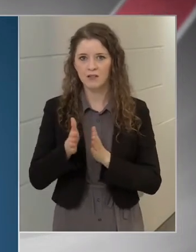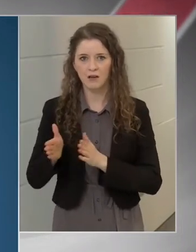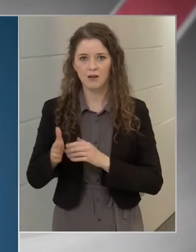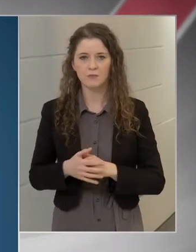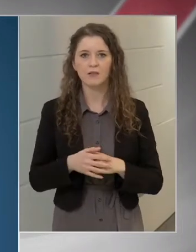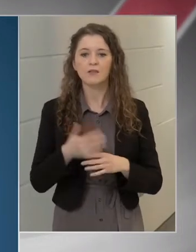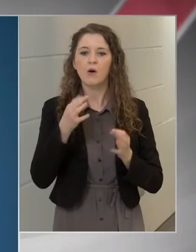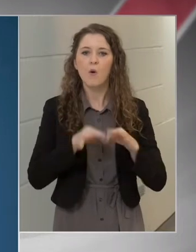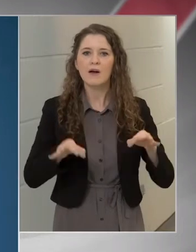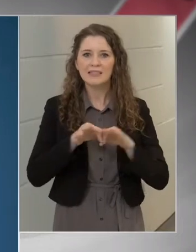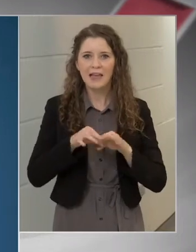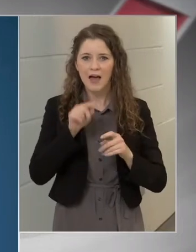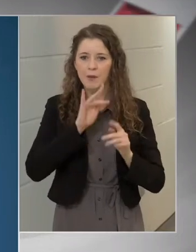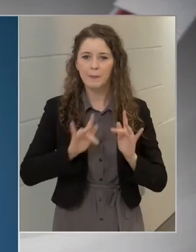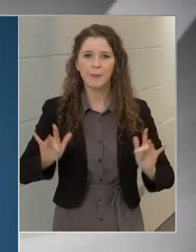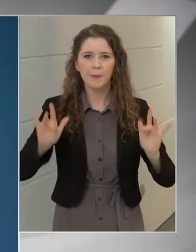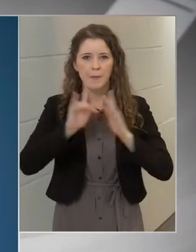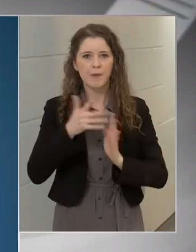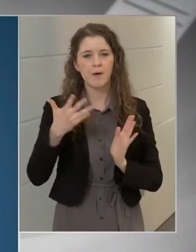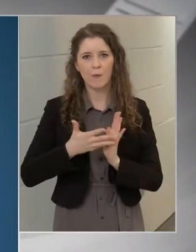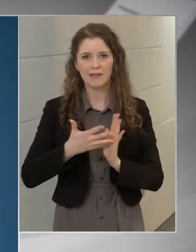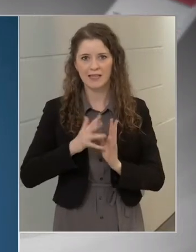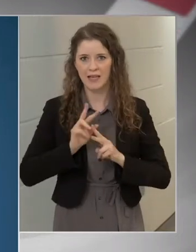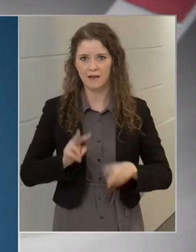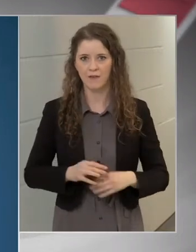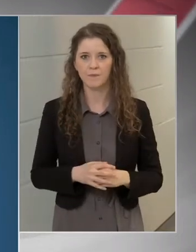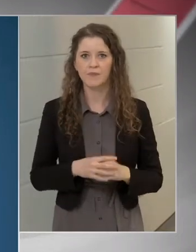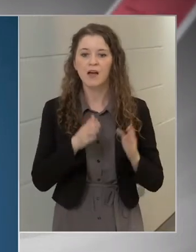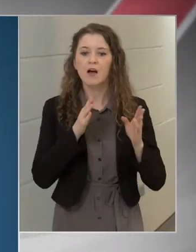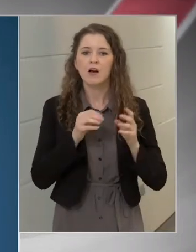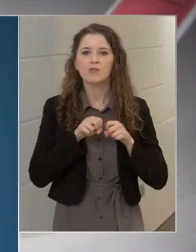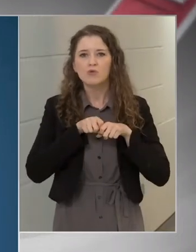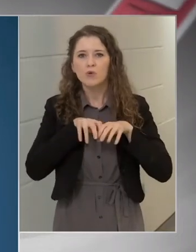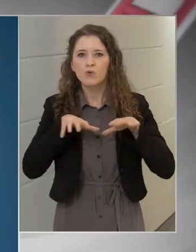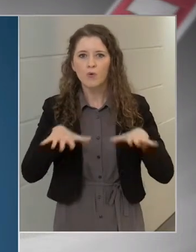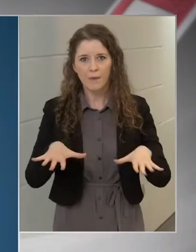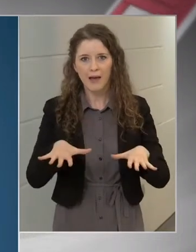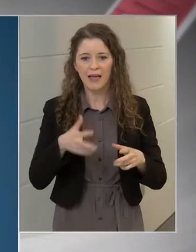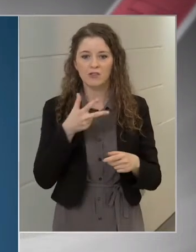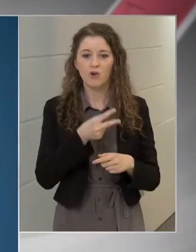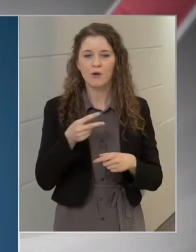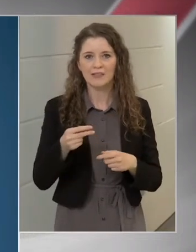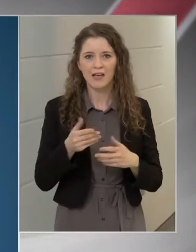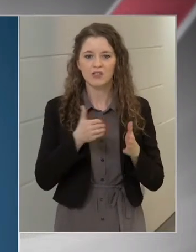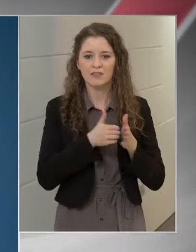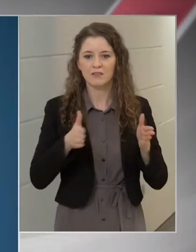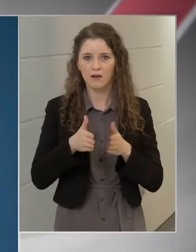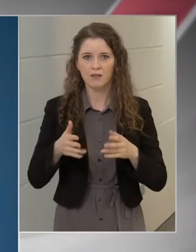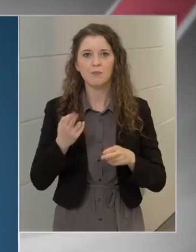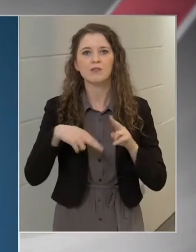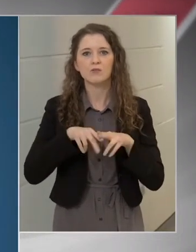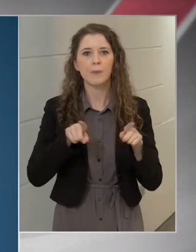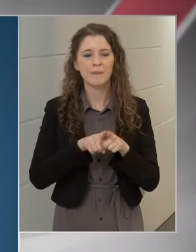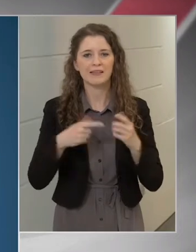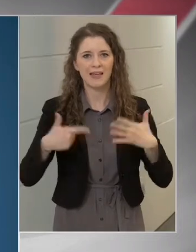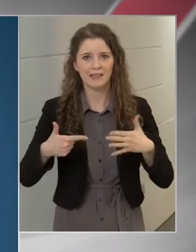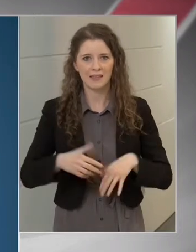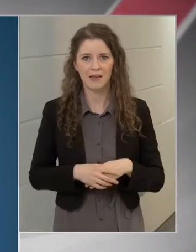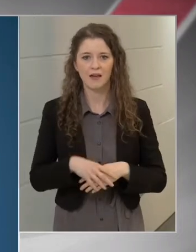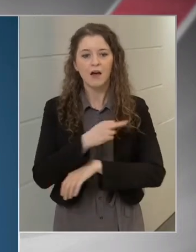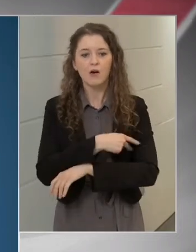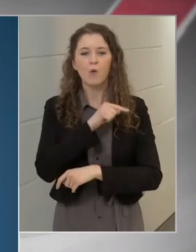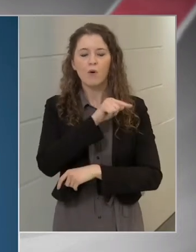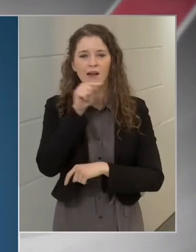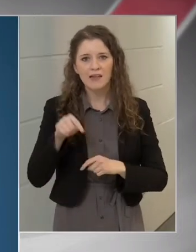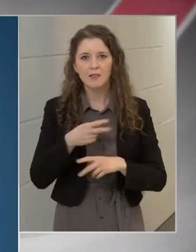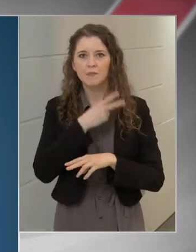több mint ötezer, a tömeges oltási szakaszban pedig több mint hétezer. Ezek a kórházakban, szakrendelőkben